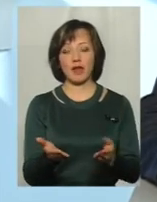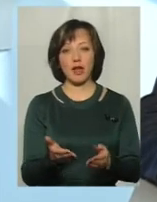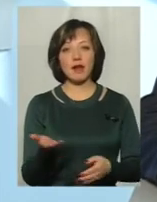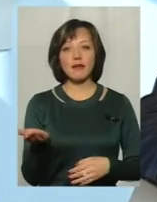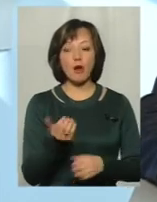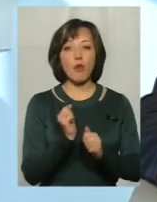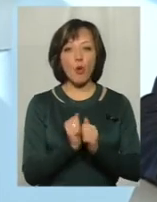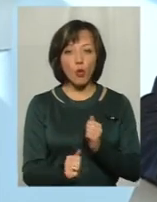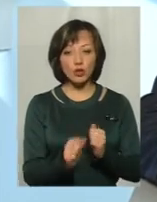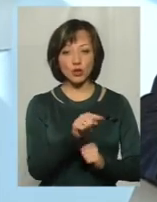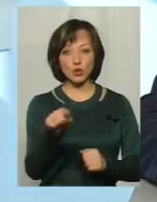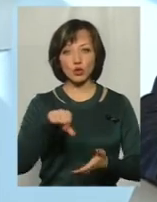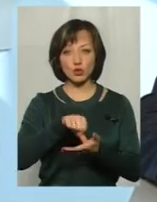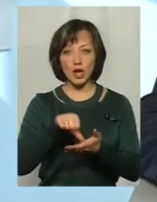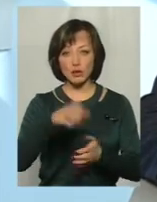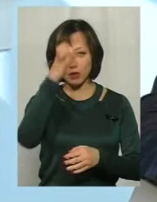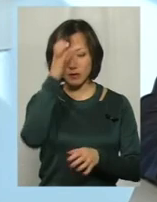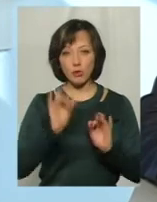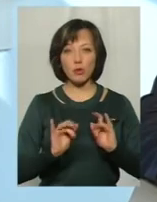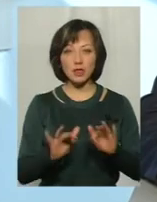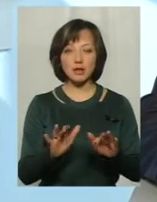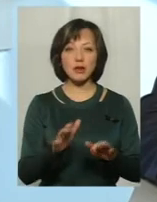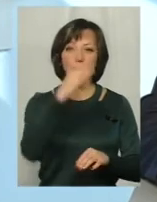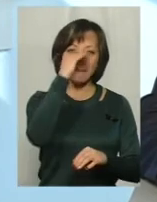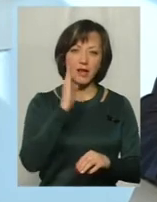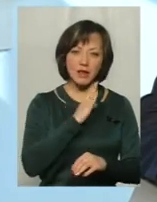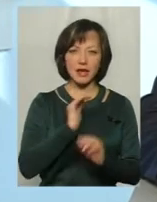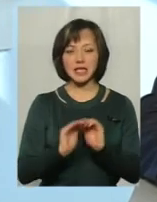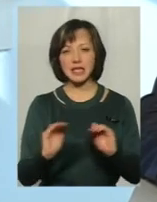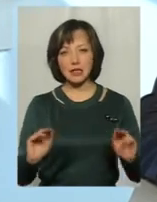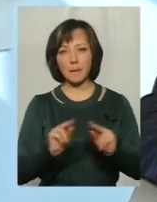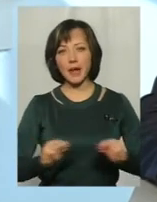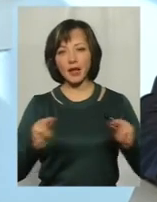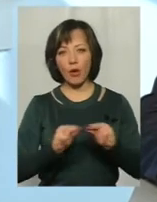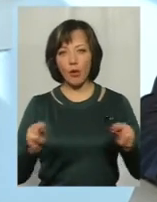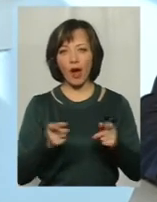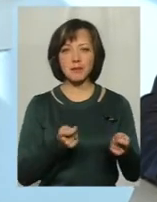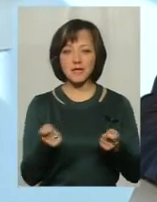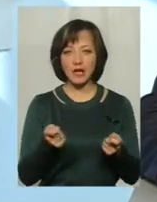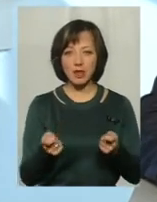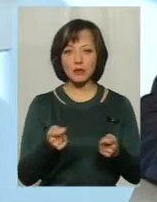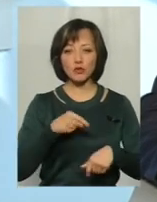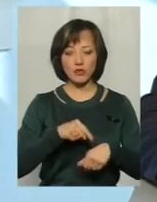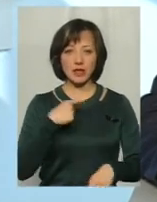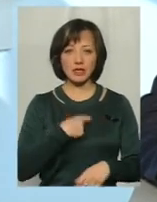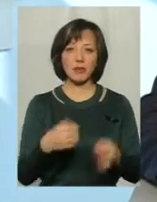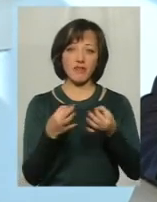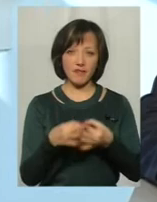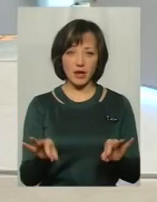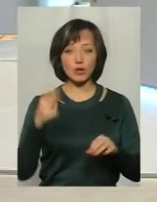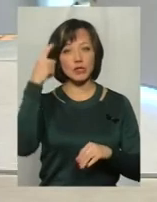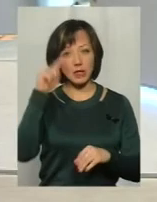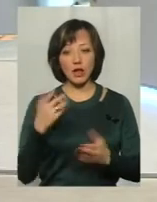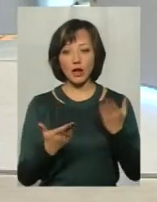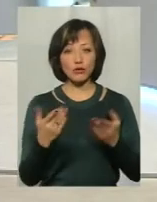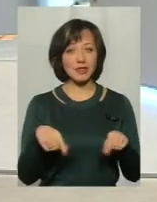б кожен із учасників освітнього процесу, будь-то батьки, будь-то діти, педагоги, адміністрації, почували себе вільно. Вони знали,